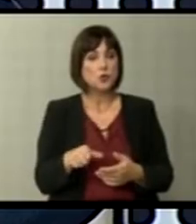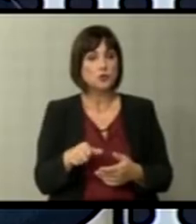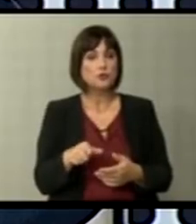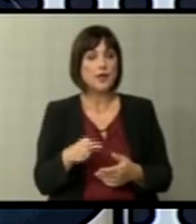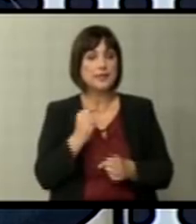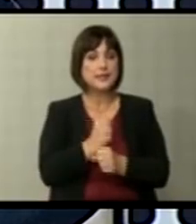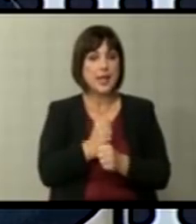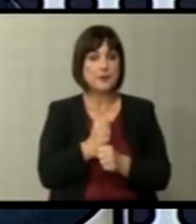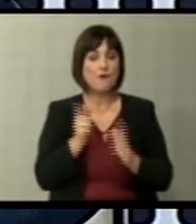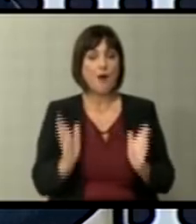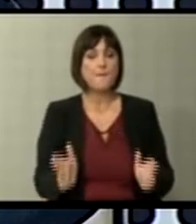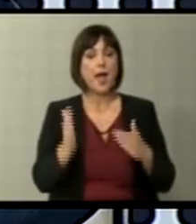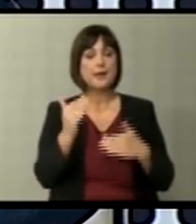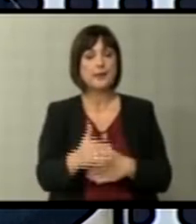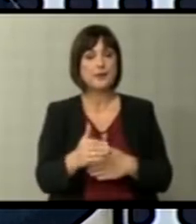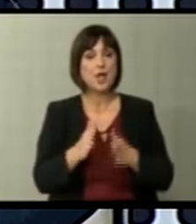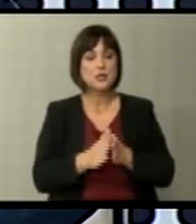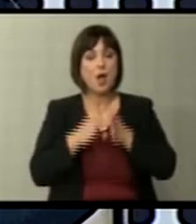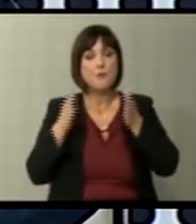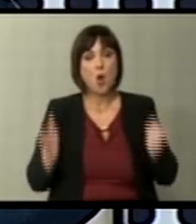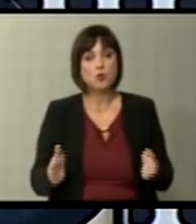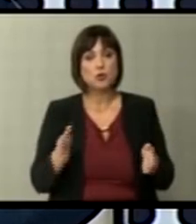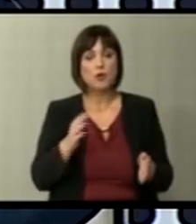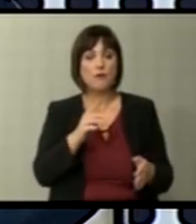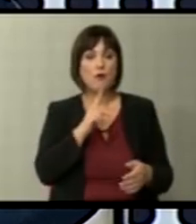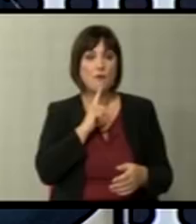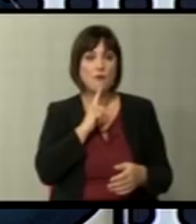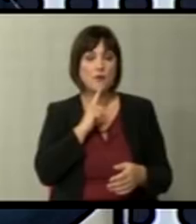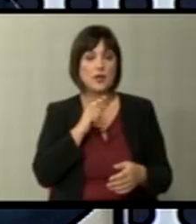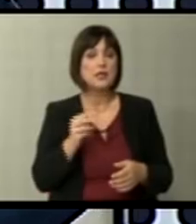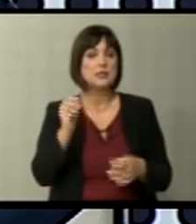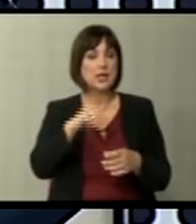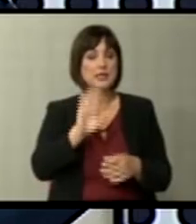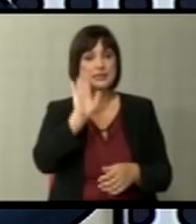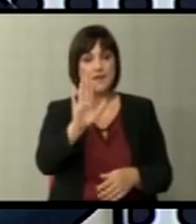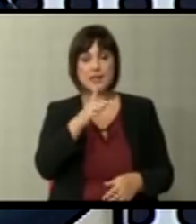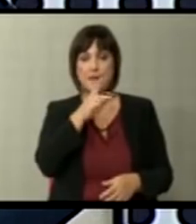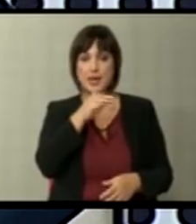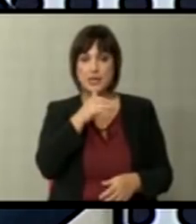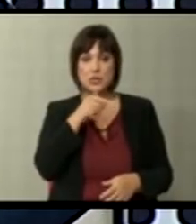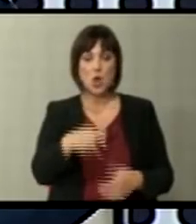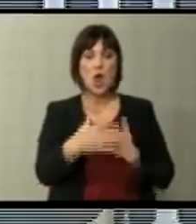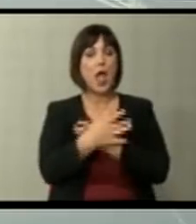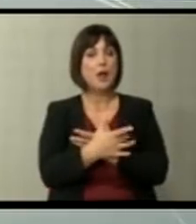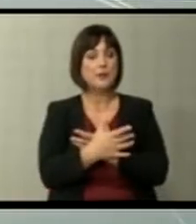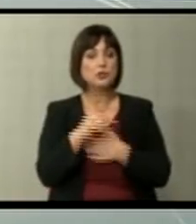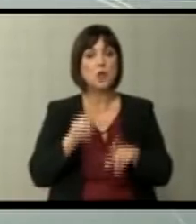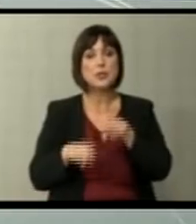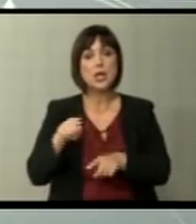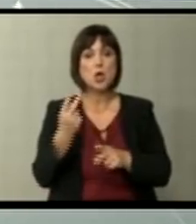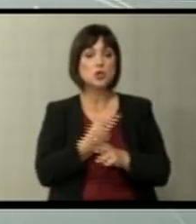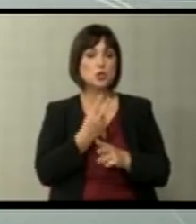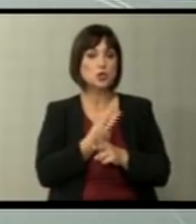се создаде вој пакет за проширување, кој што се им Северна Македонија и Албанија, што за некој